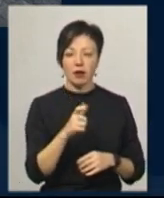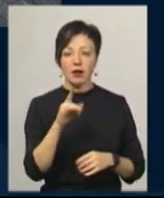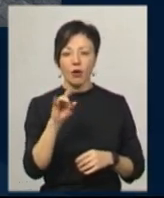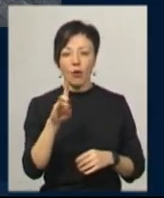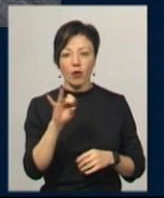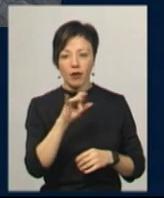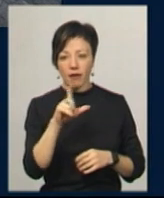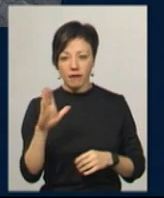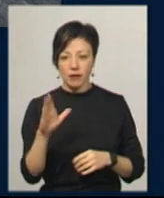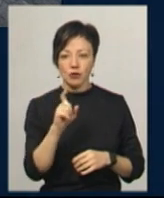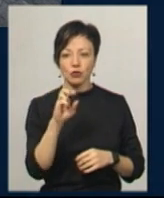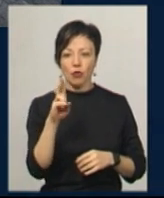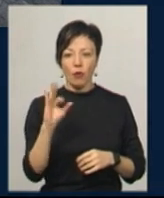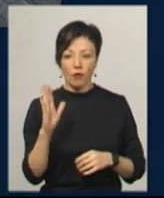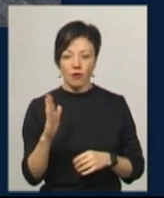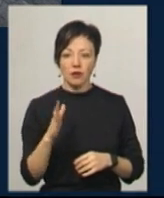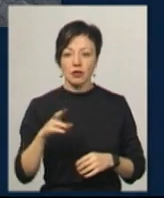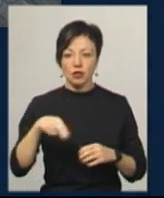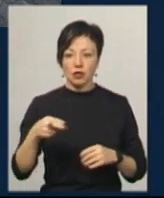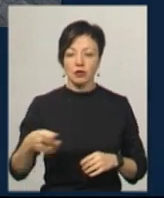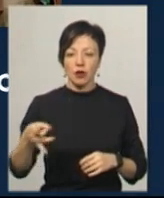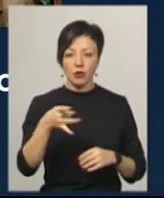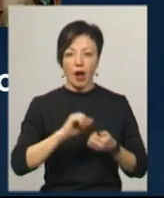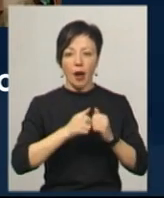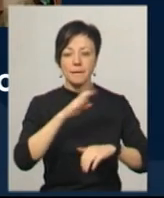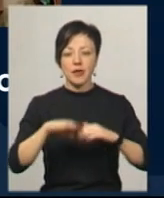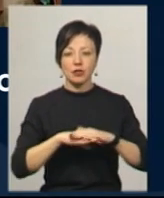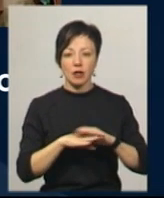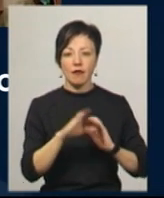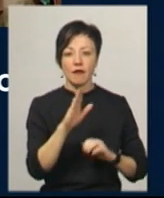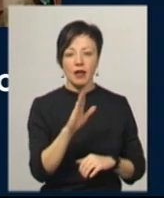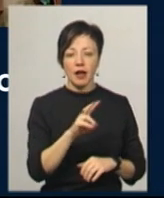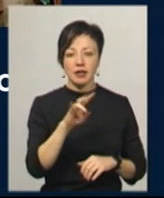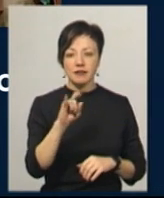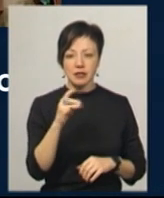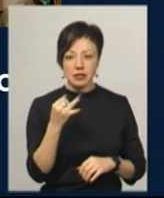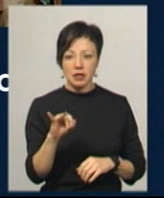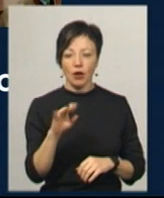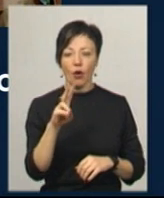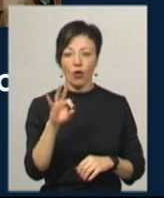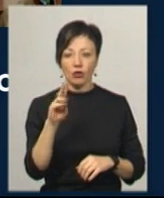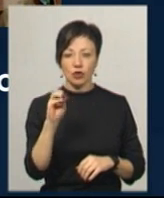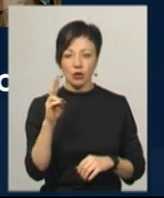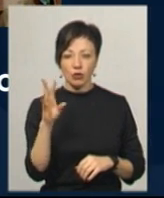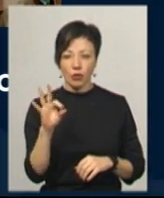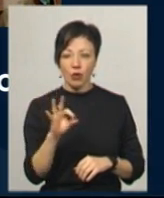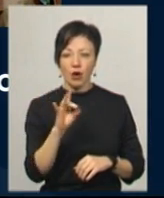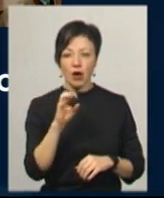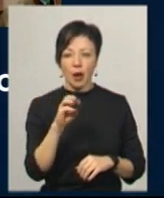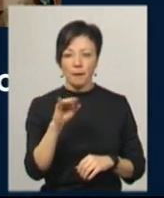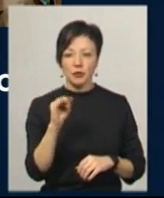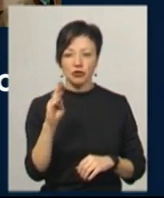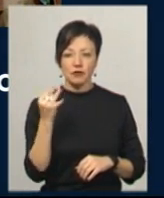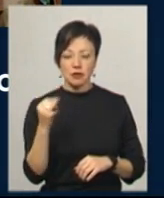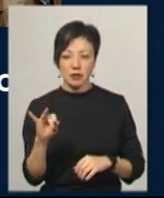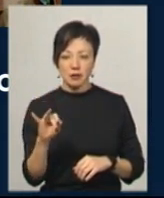Григор'єв, Іван Зубков з Дерожнянського району, Кам'янчани – Валерій Лізвінський, Руслан Коношенко та Віталій Ремішевський,